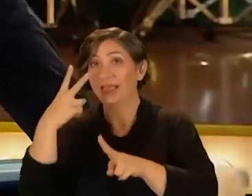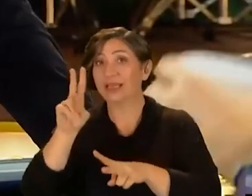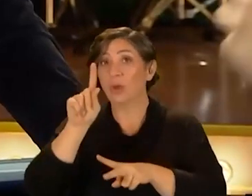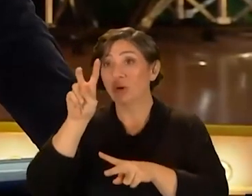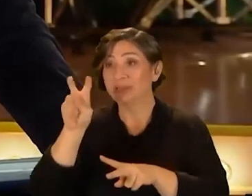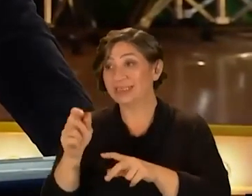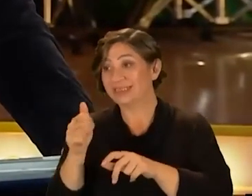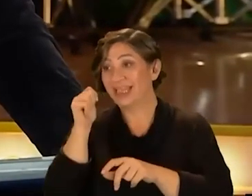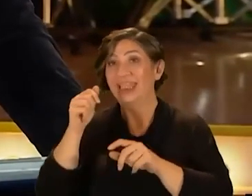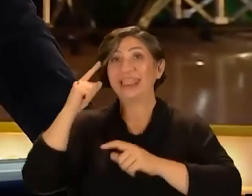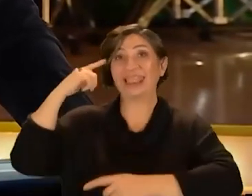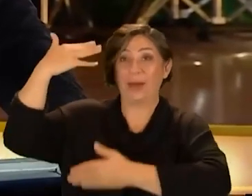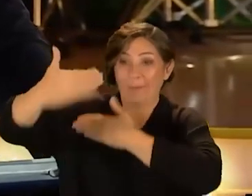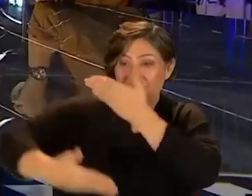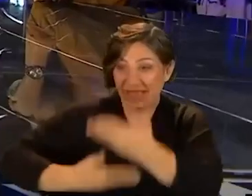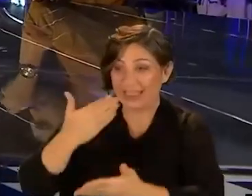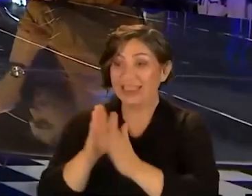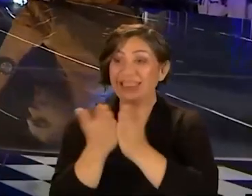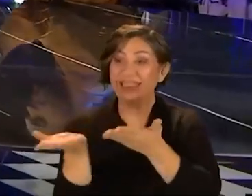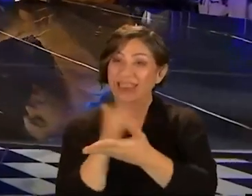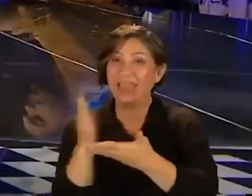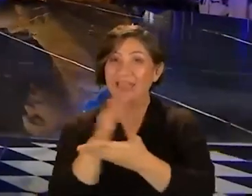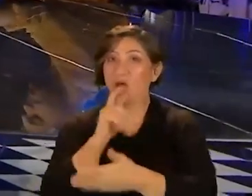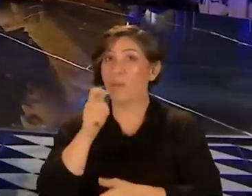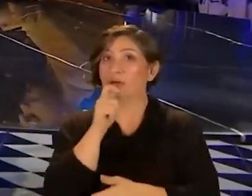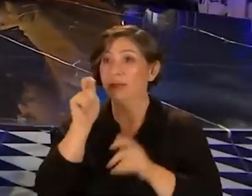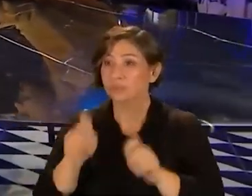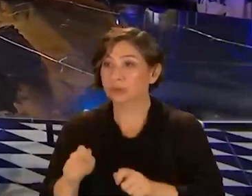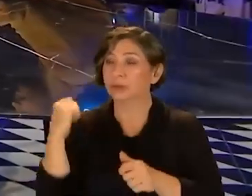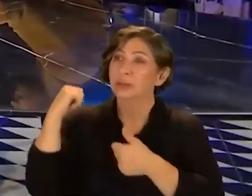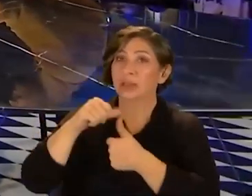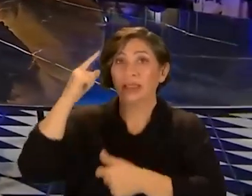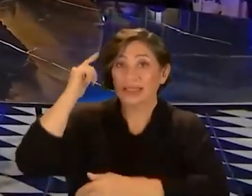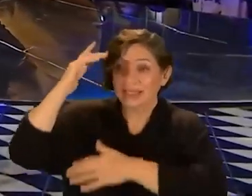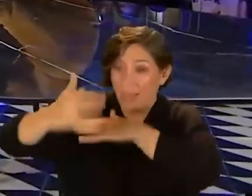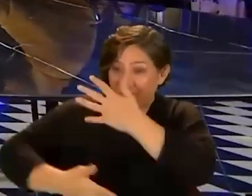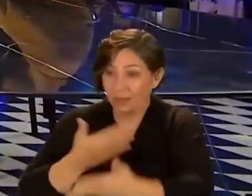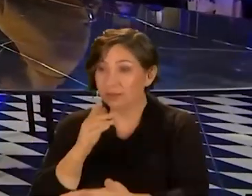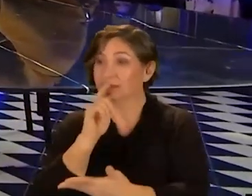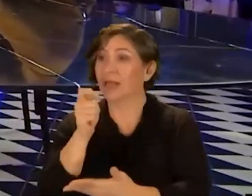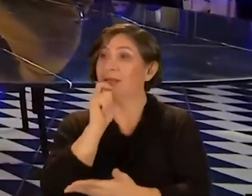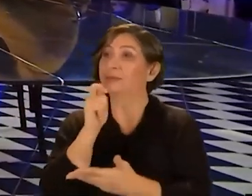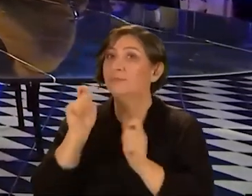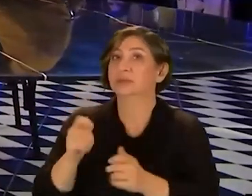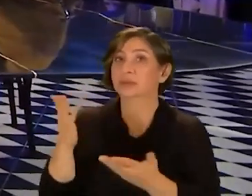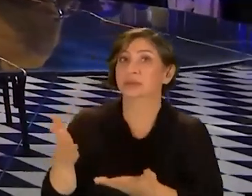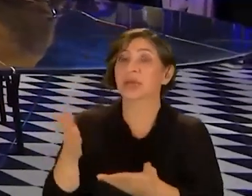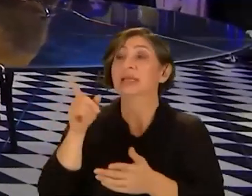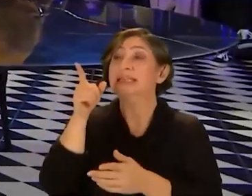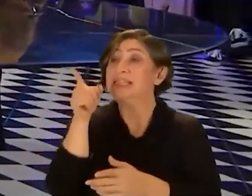2018'de geriye dönelim tepetaklak dergisiyle röportaj yapmışsın. Ve yine tepetaklak dergisiyle röportaj yapmışsın.